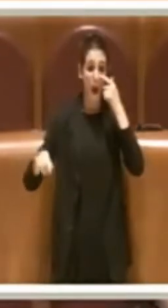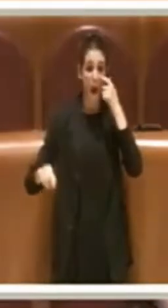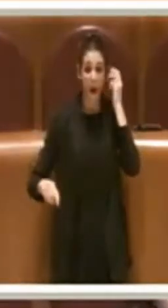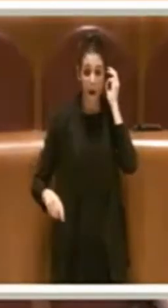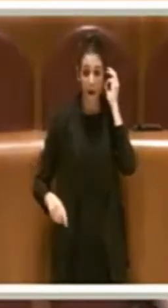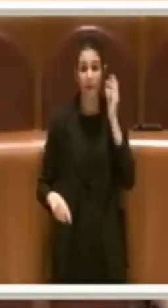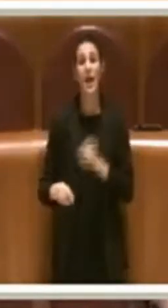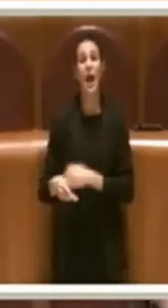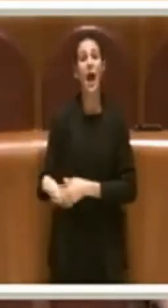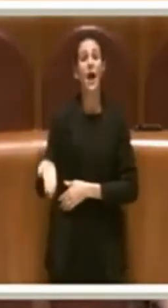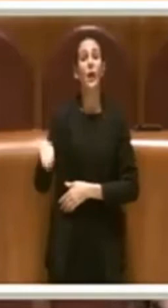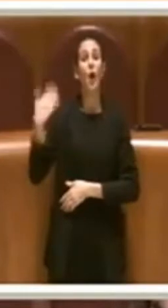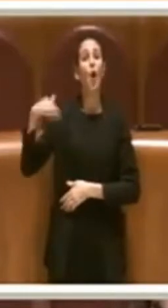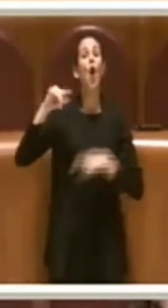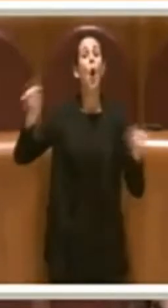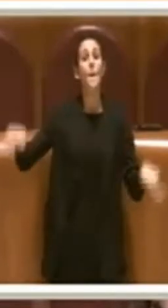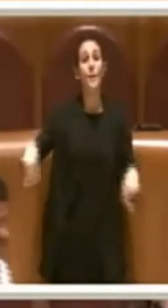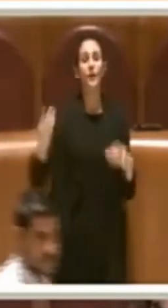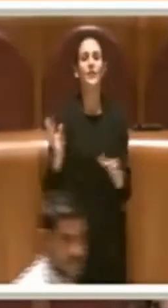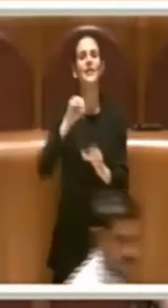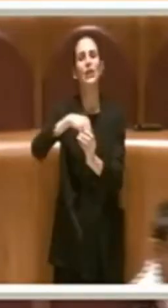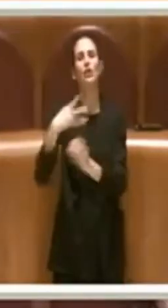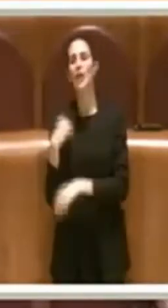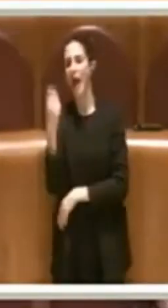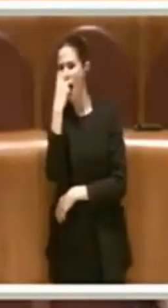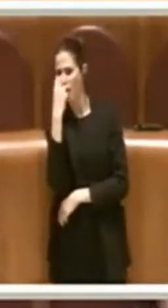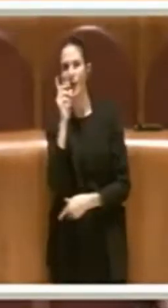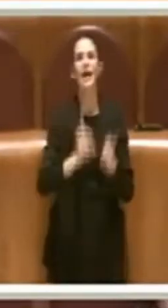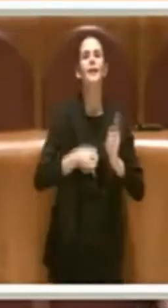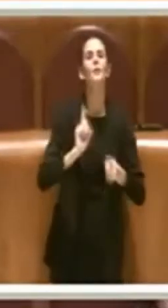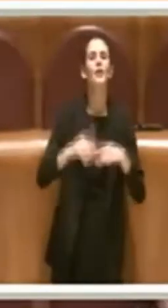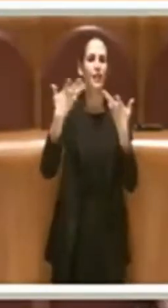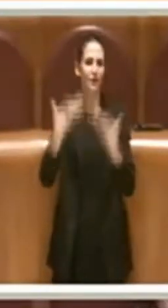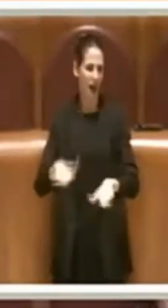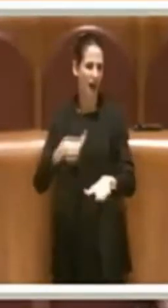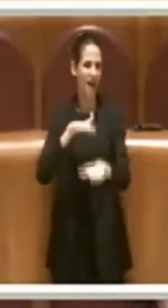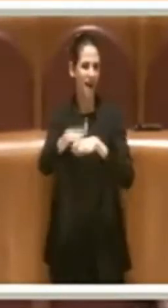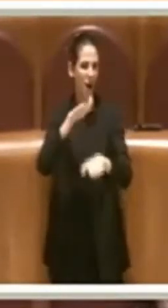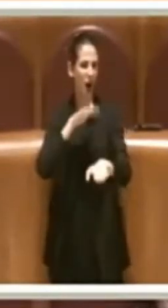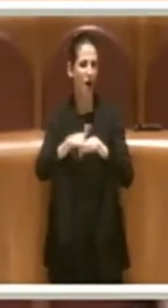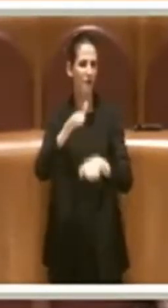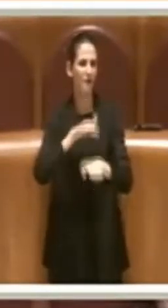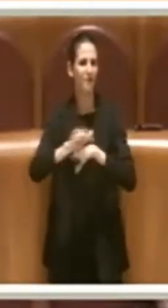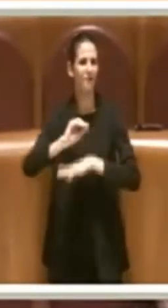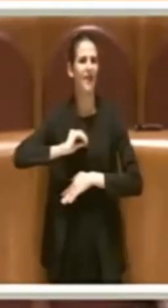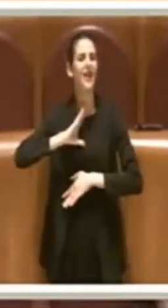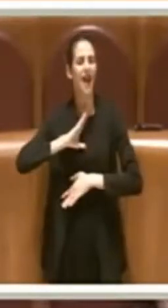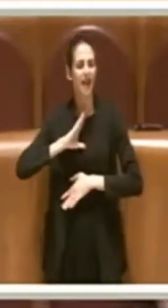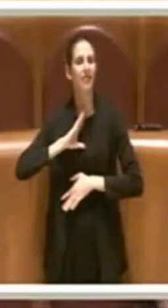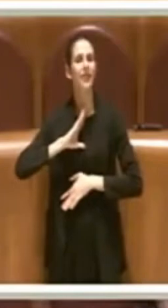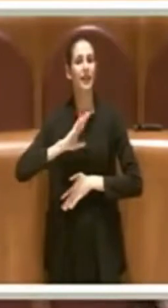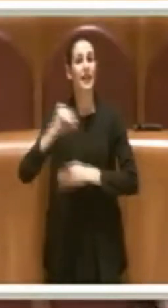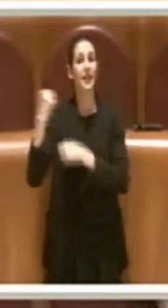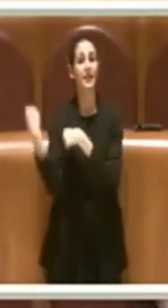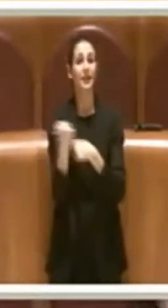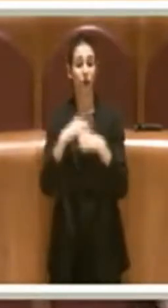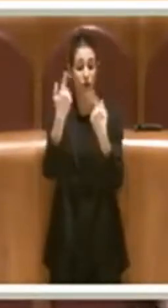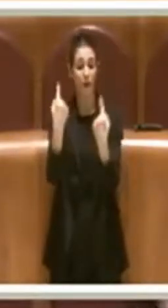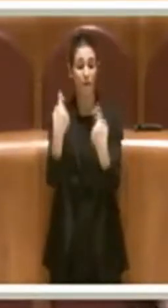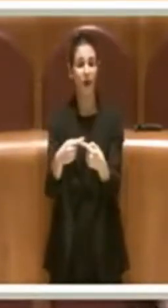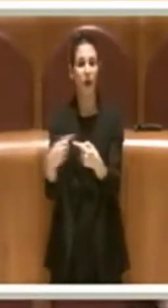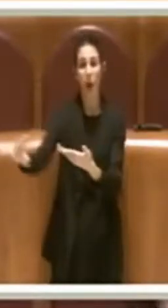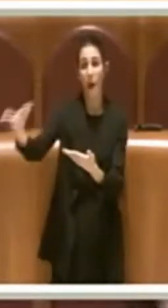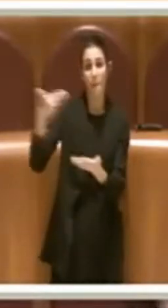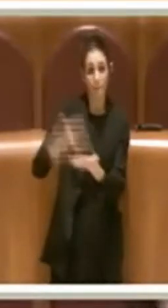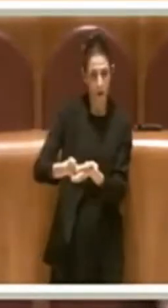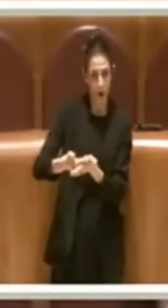sono composte attualmente anche di avvocati e di politici già esperti in questa istituzione, ci avevano proposto